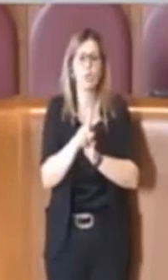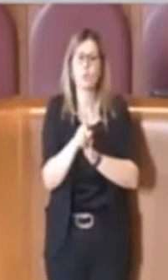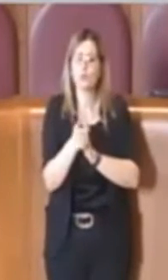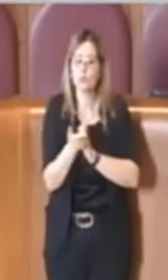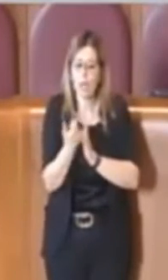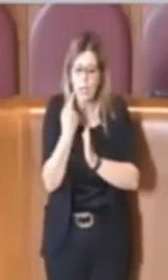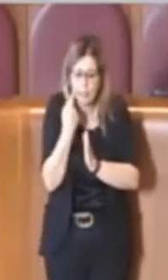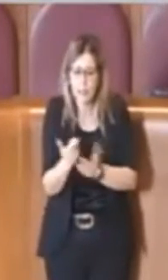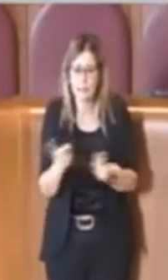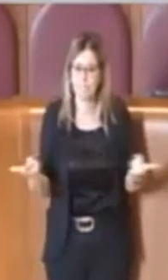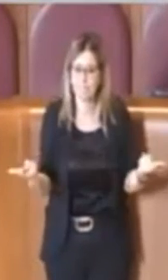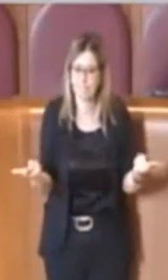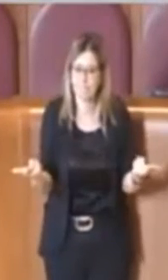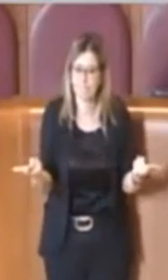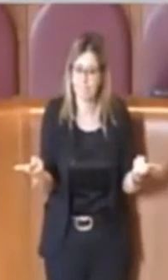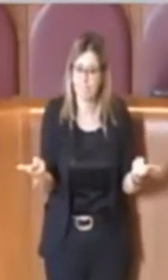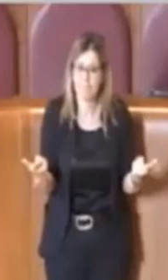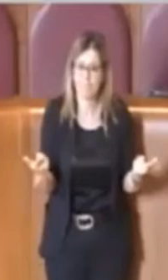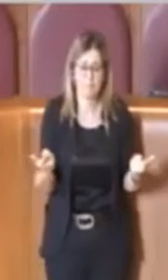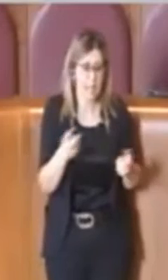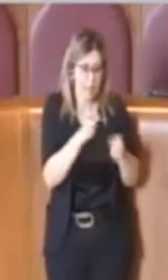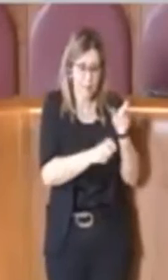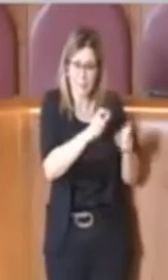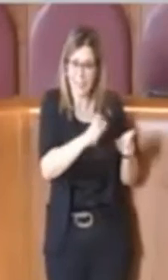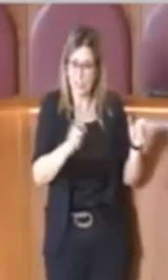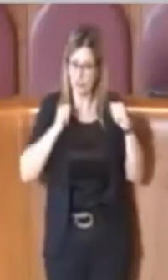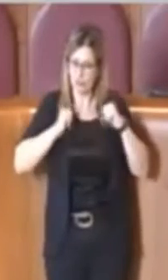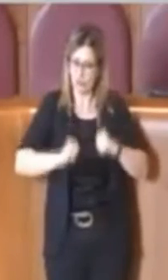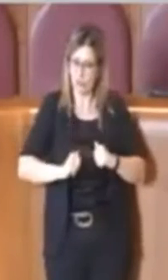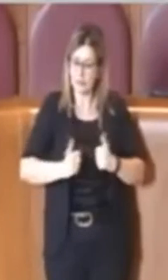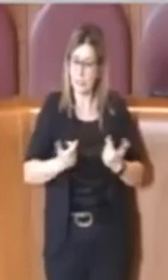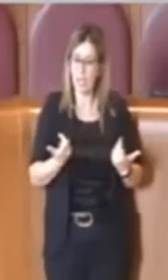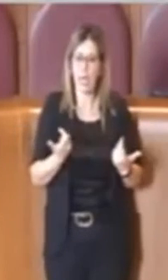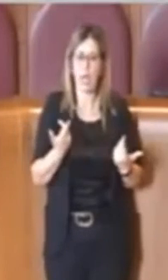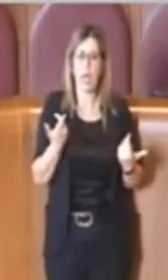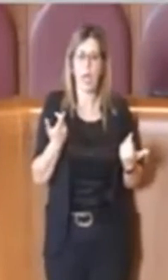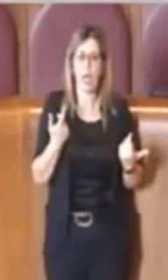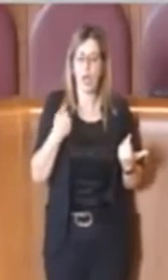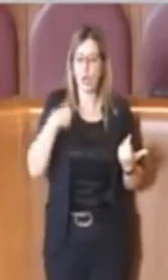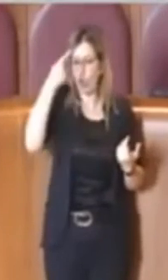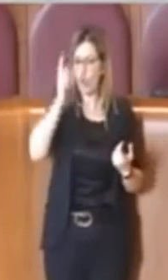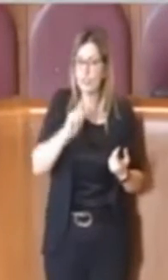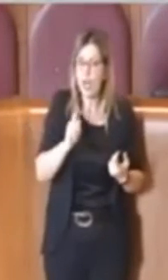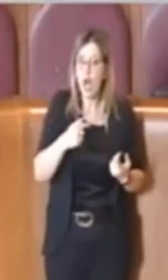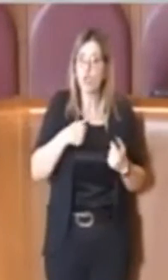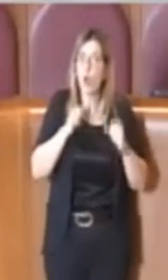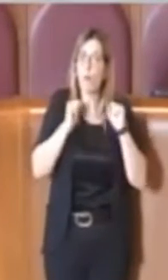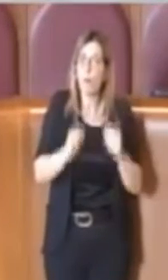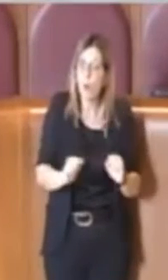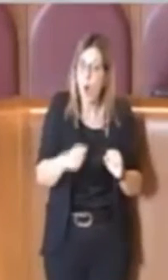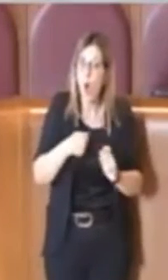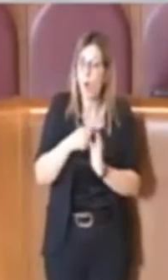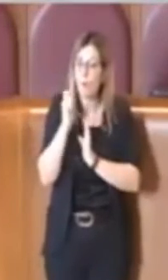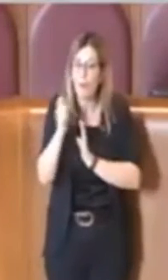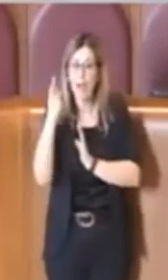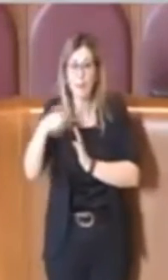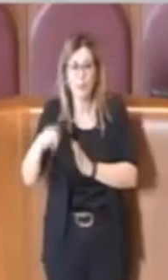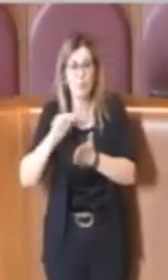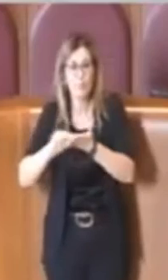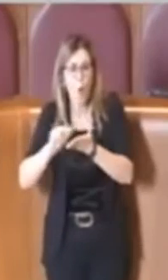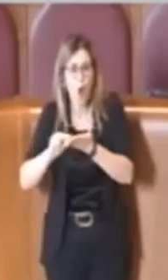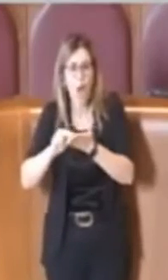vedere e soprattutto i cittadini non sanno nulla che magari possono pagare la riflessione scolastica direttamente online.